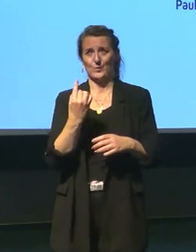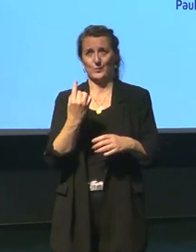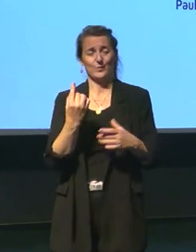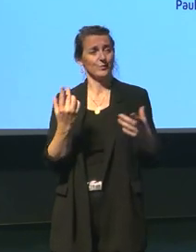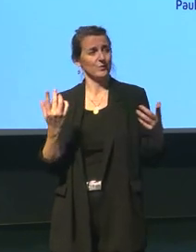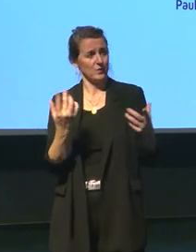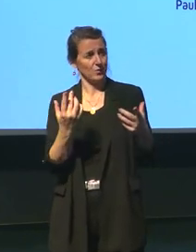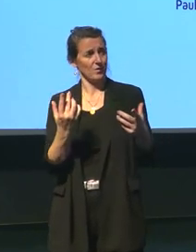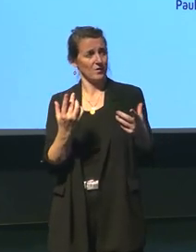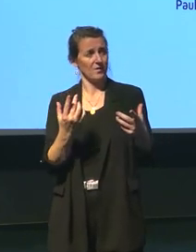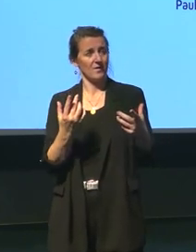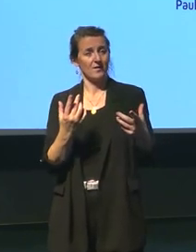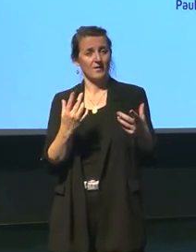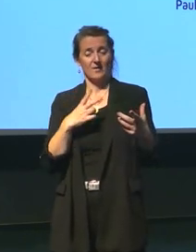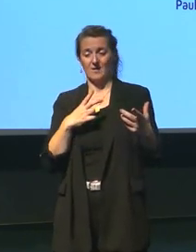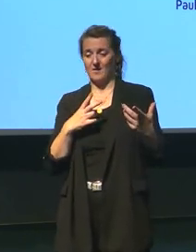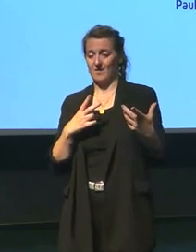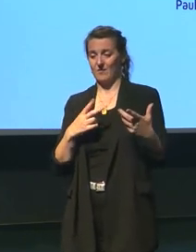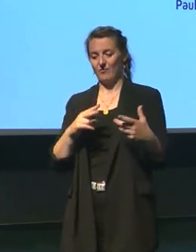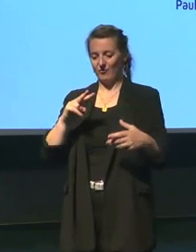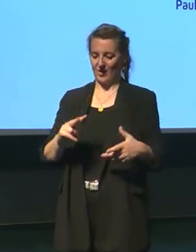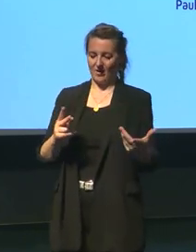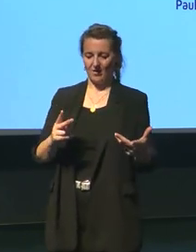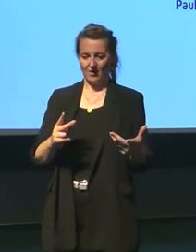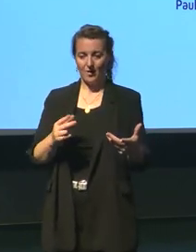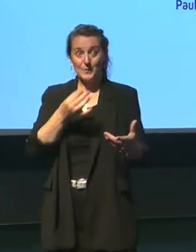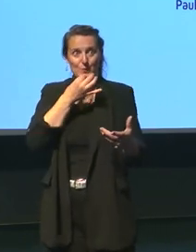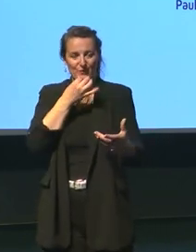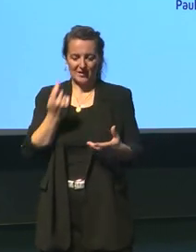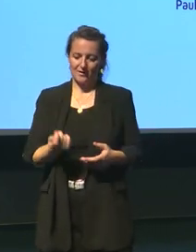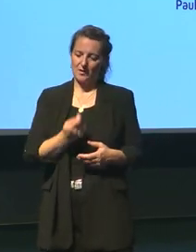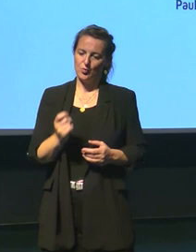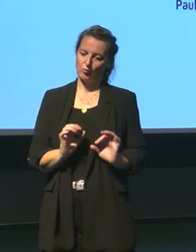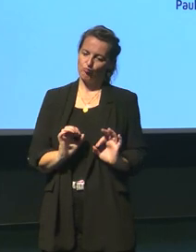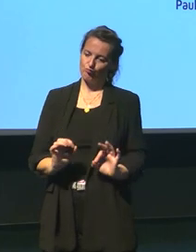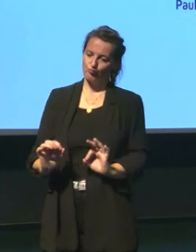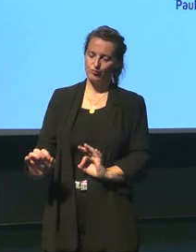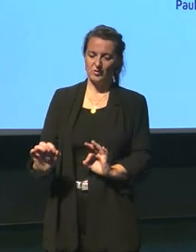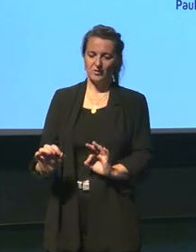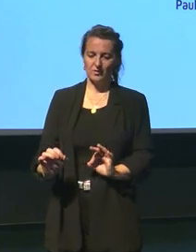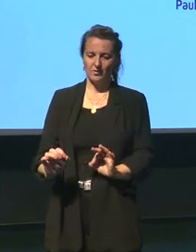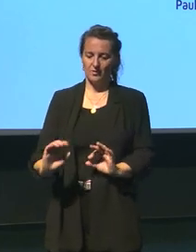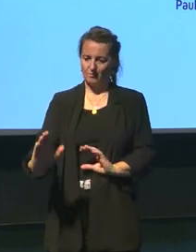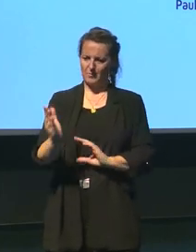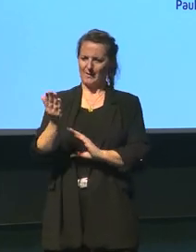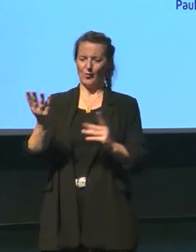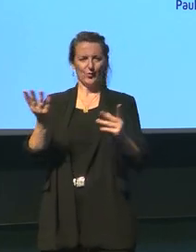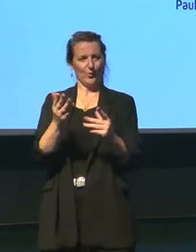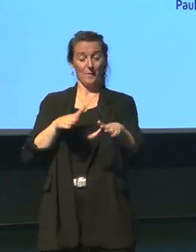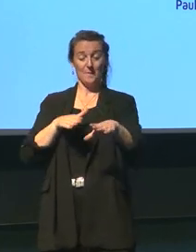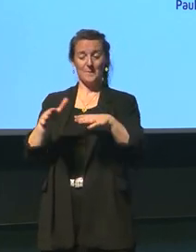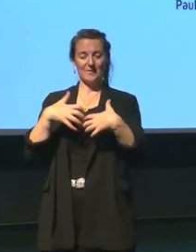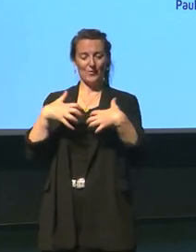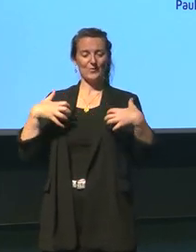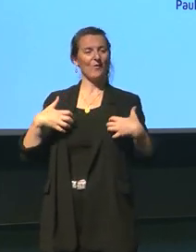à avoir une éducation je pense tout à fait correcte qui nous a confronté à la méthode scientifique comme dirait c'était une